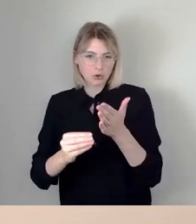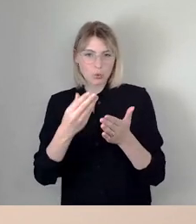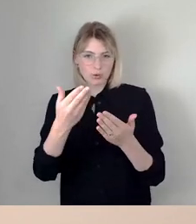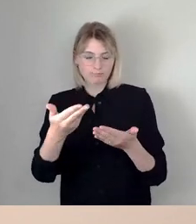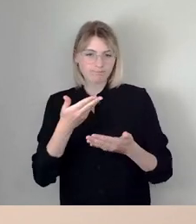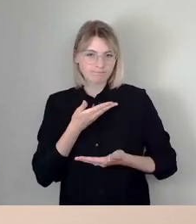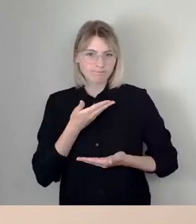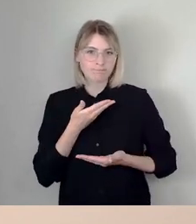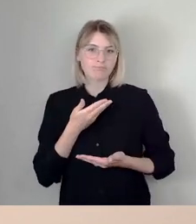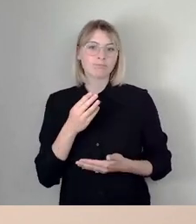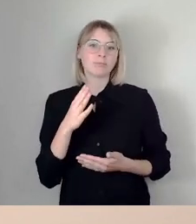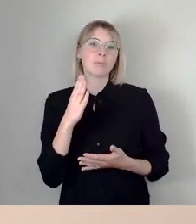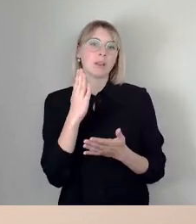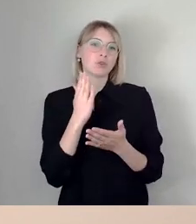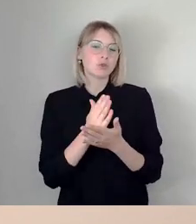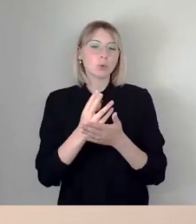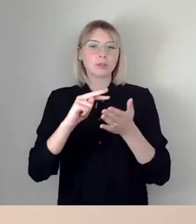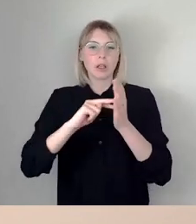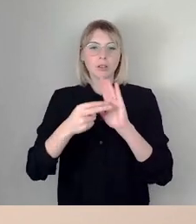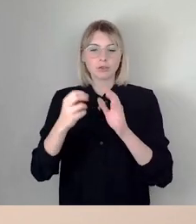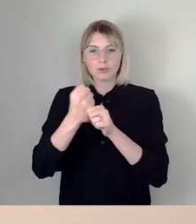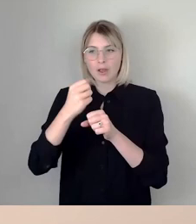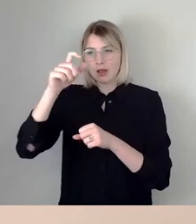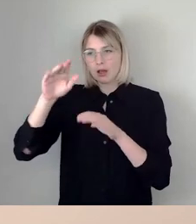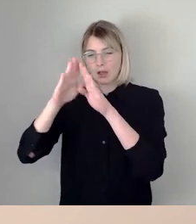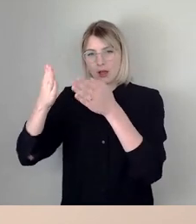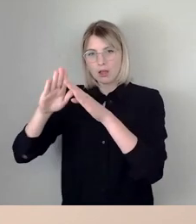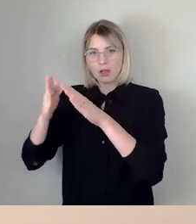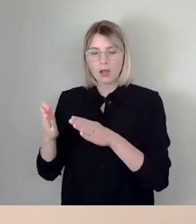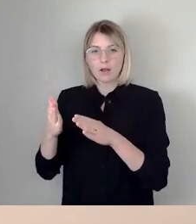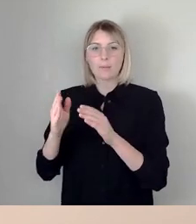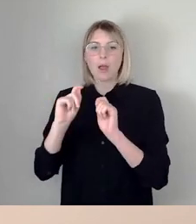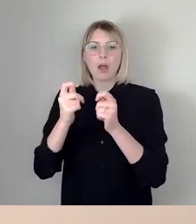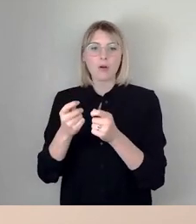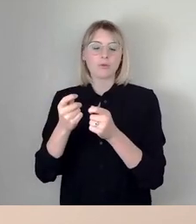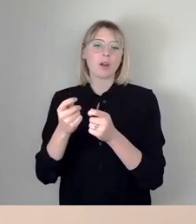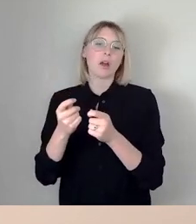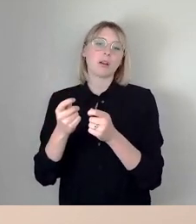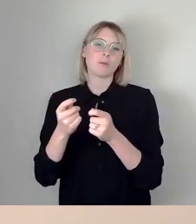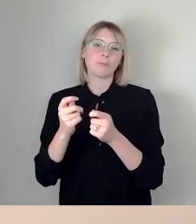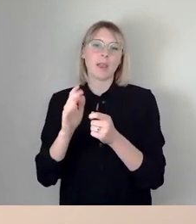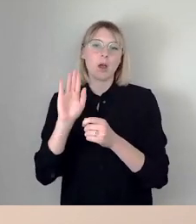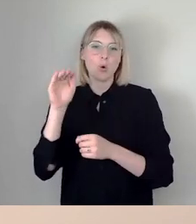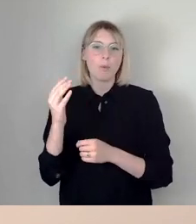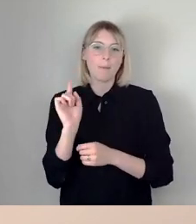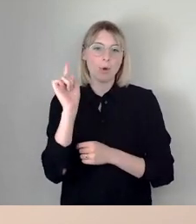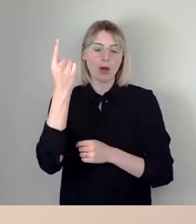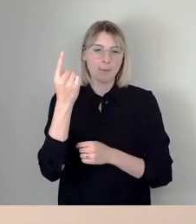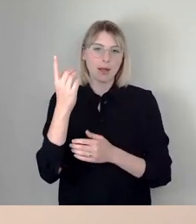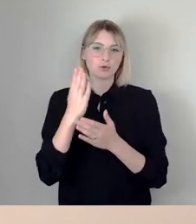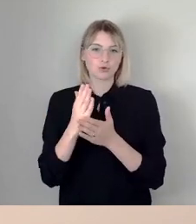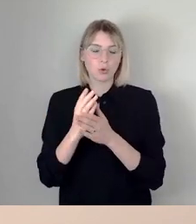haben die technischen Werke im Auftrag des Oberbürgermeisters die Aufgabe übernommen, die laut Beschluss zur Petition